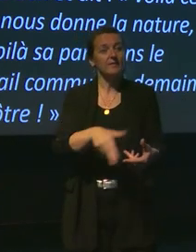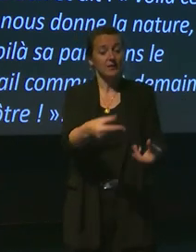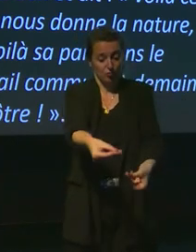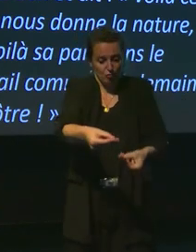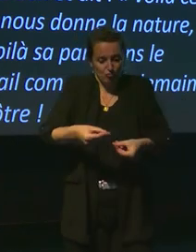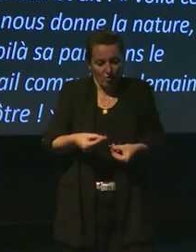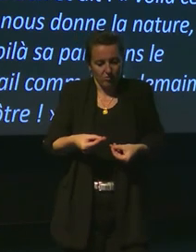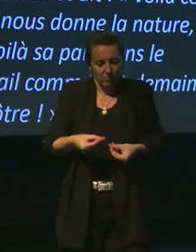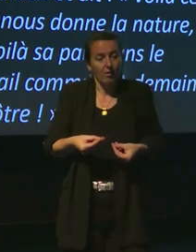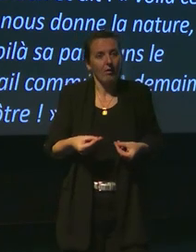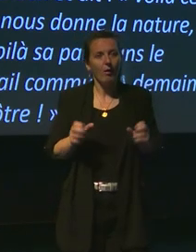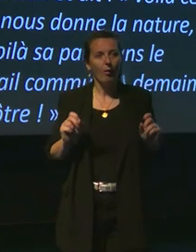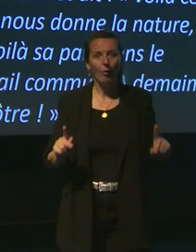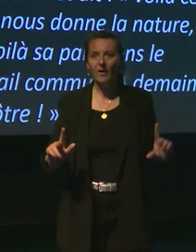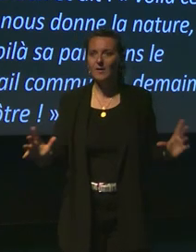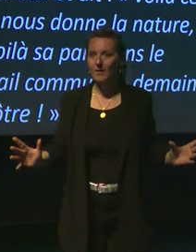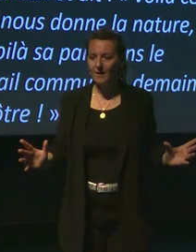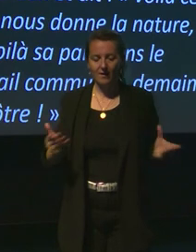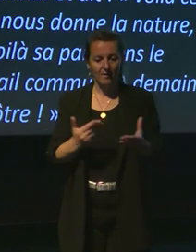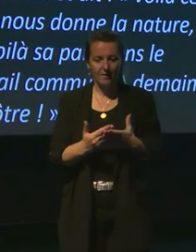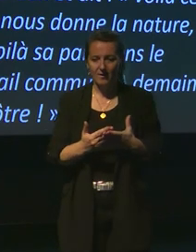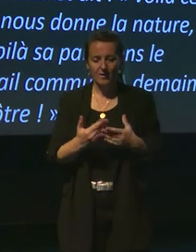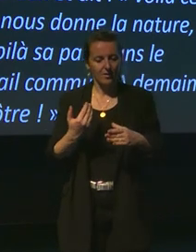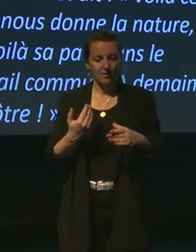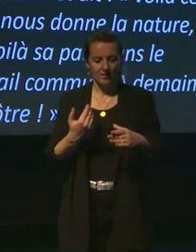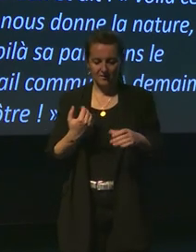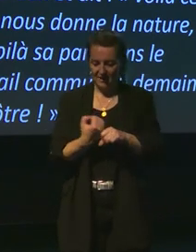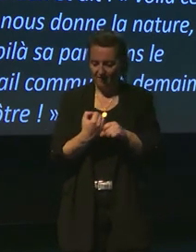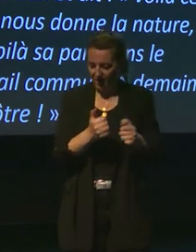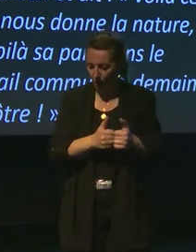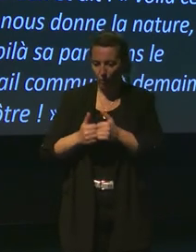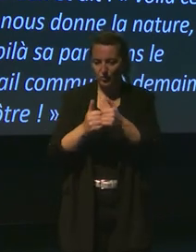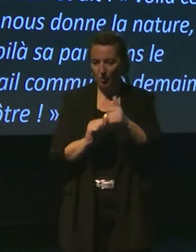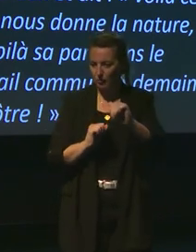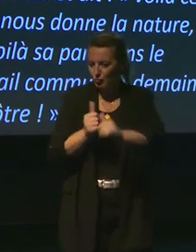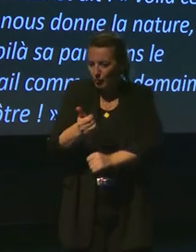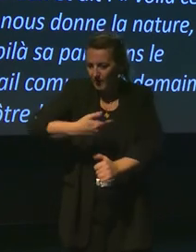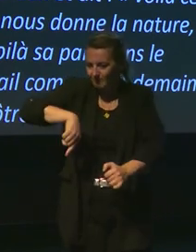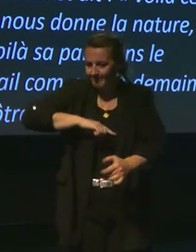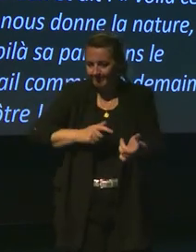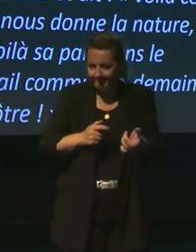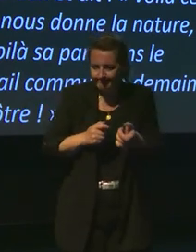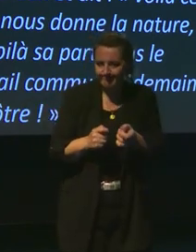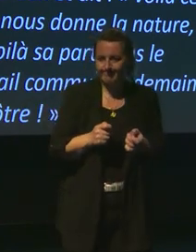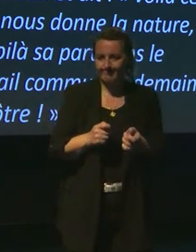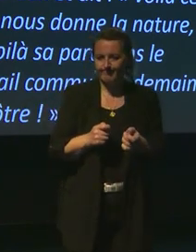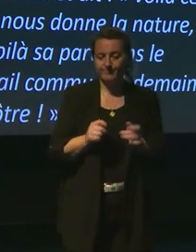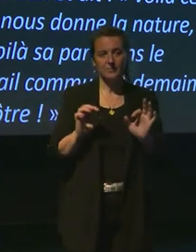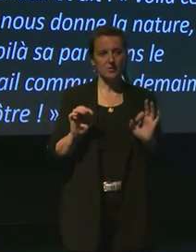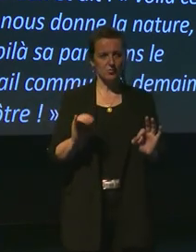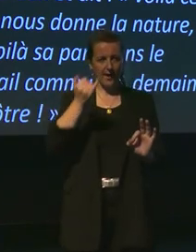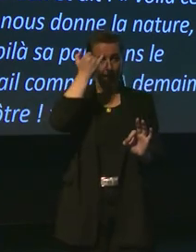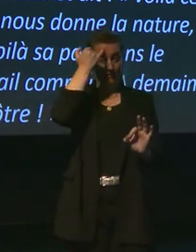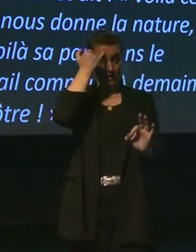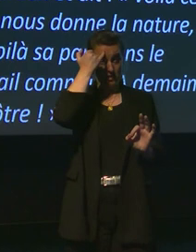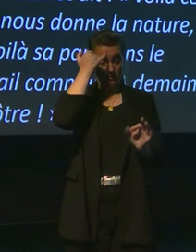et voilà, ça part de le travail commun, à demain, la noce. Et en fait, à partir de leur intelligence, des ressources